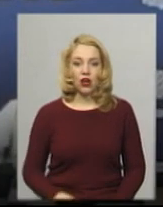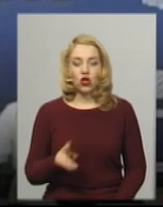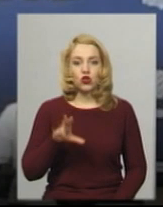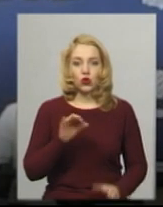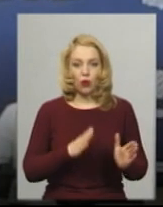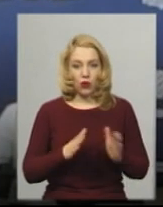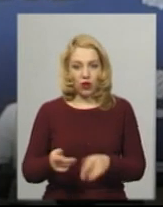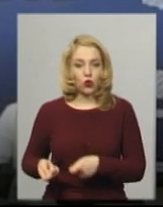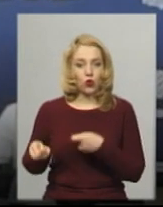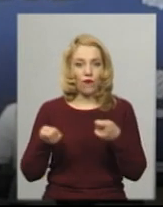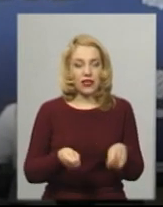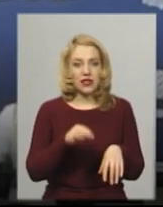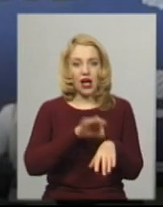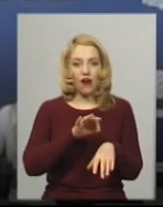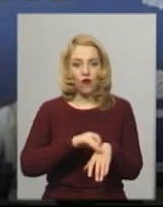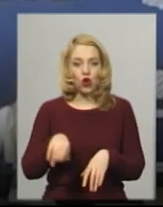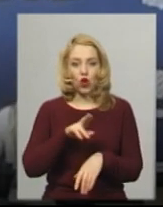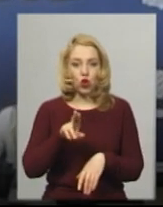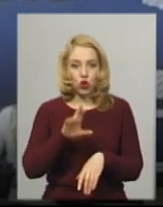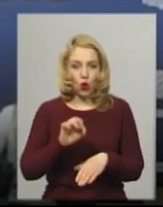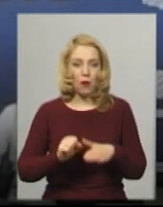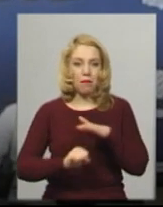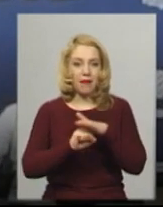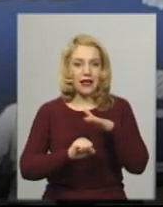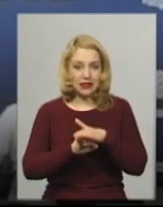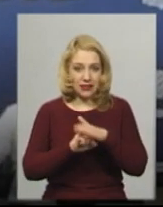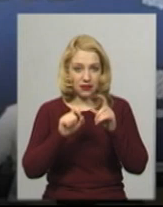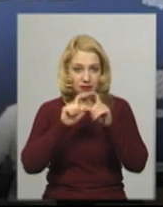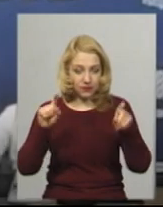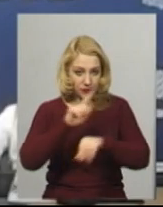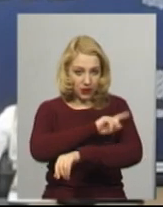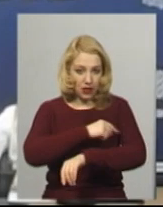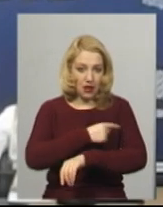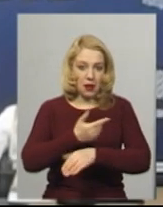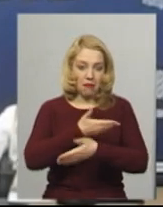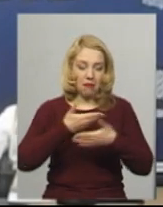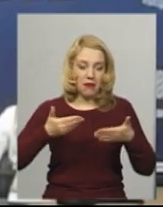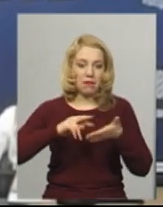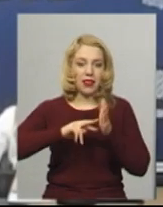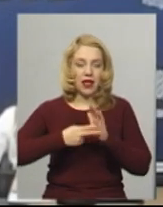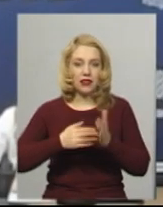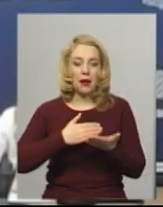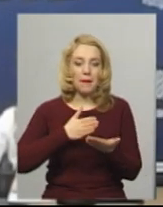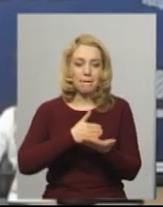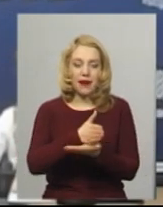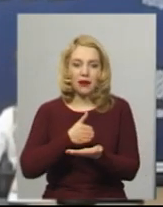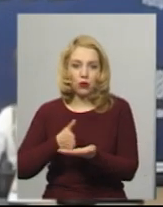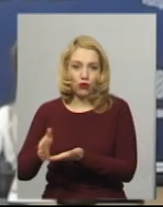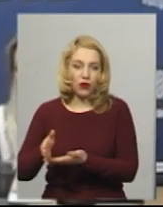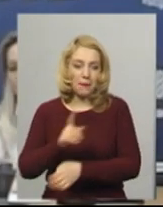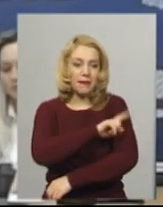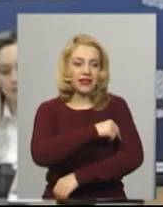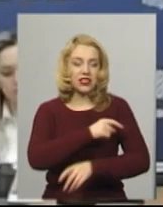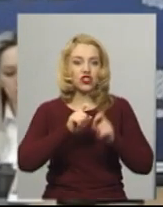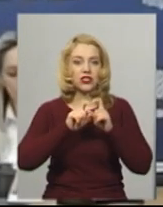хворих до госпітальних баз, ми керуємося тим планом перепрофілювання медичних закладів, які